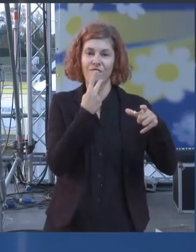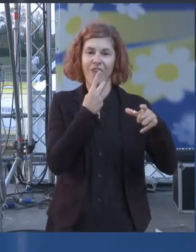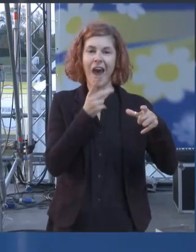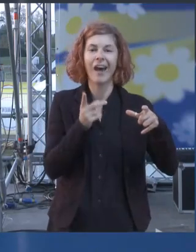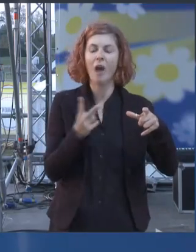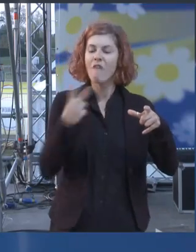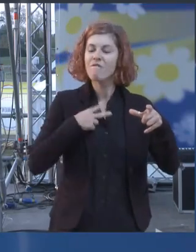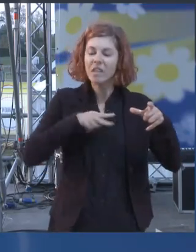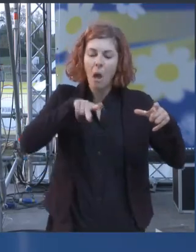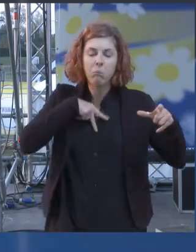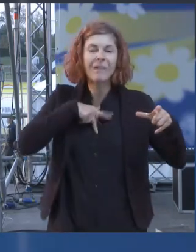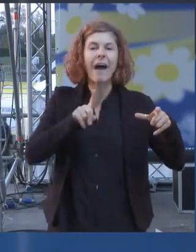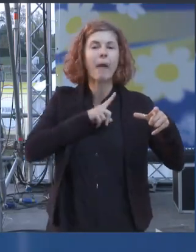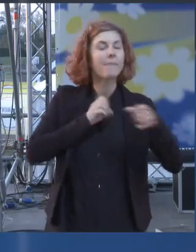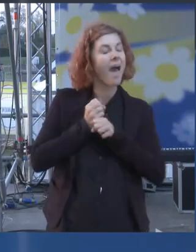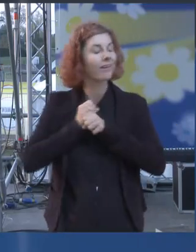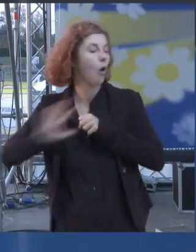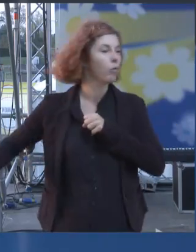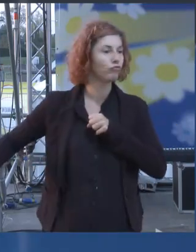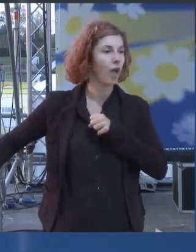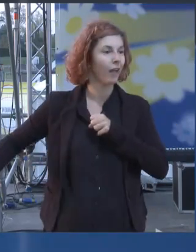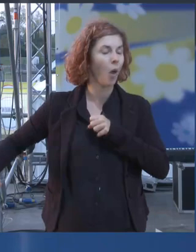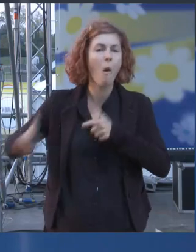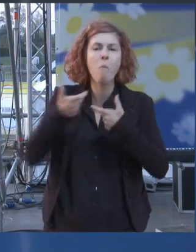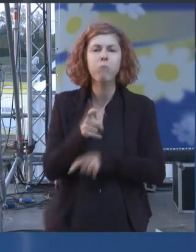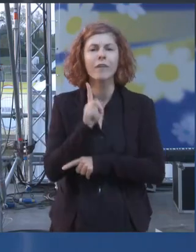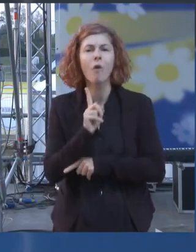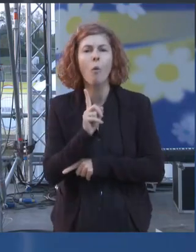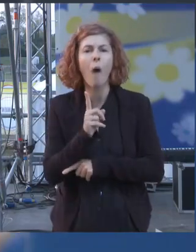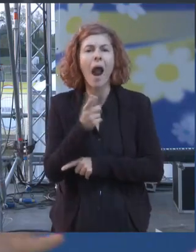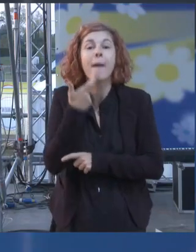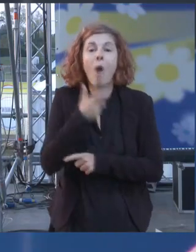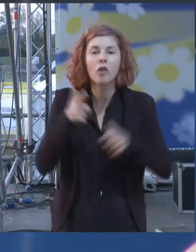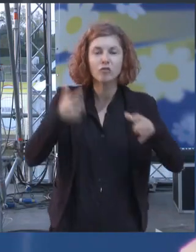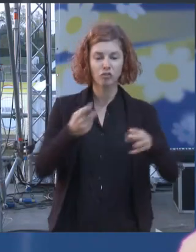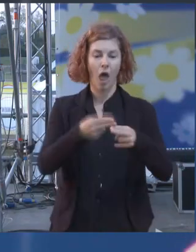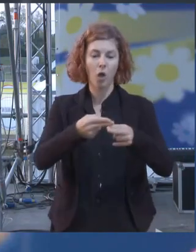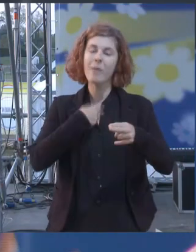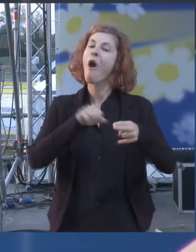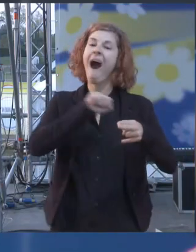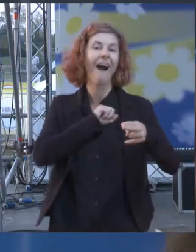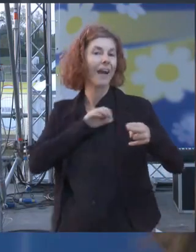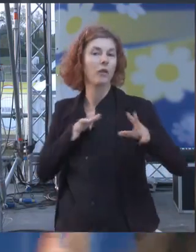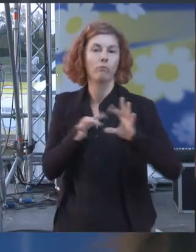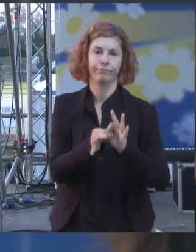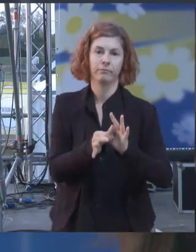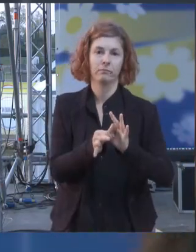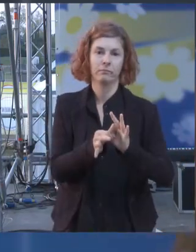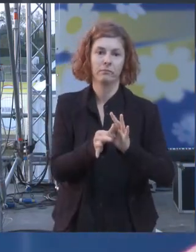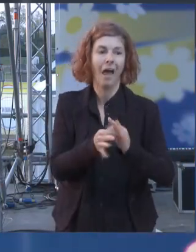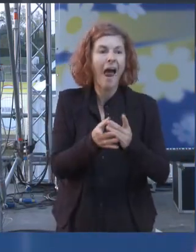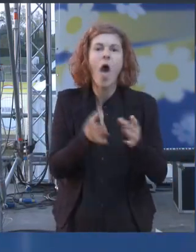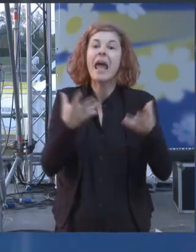alla mia vita privata per Roma e l'ho fatto perché ci credo e con me lo stanno facendo tutte le persone della mia